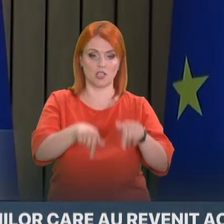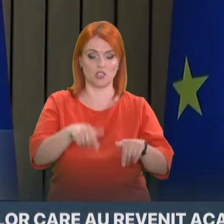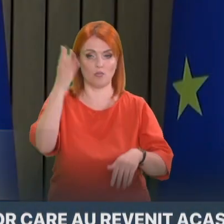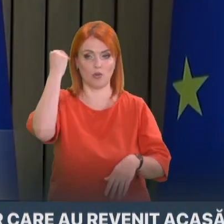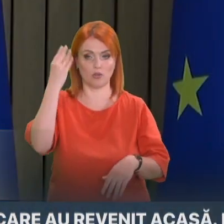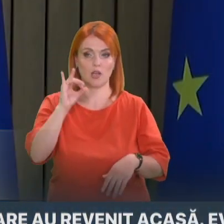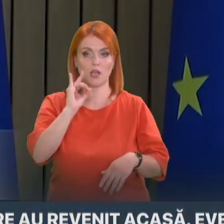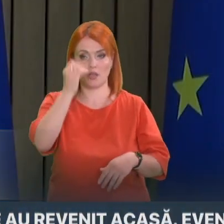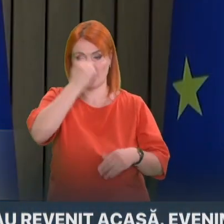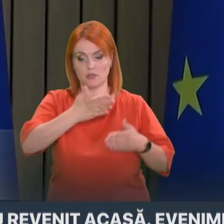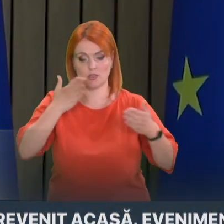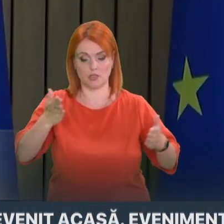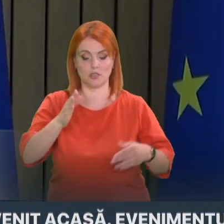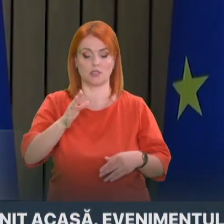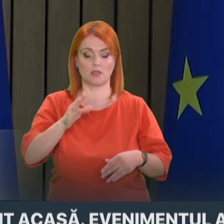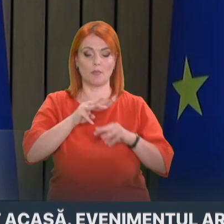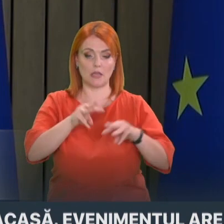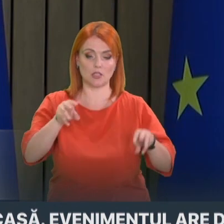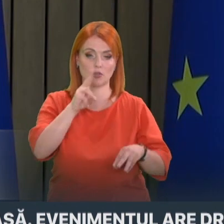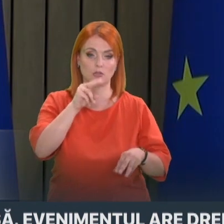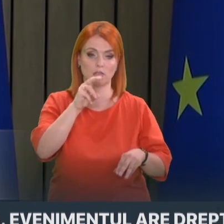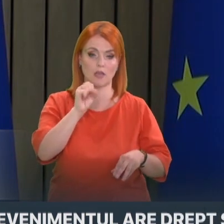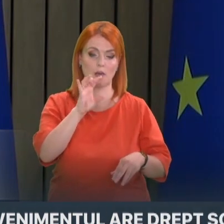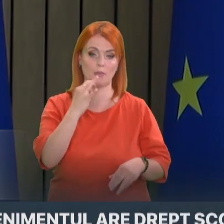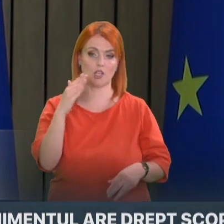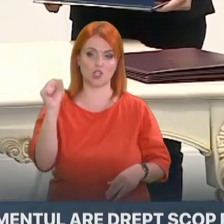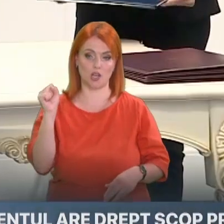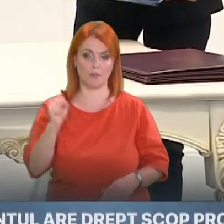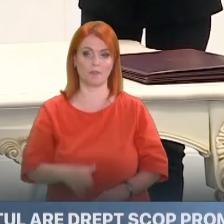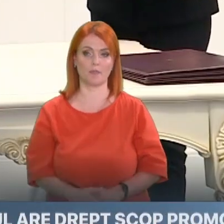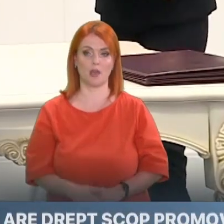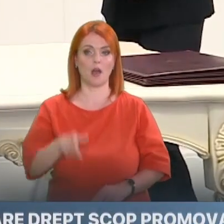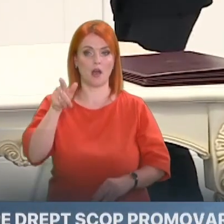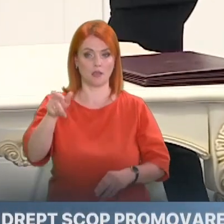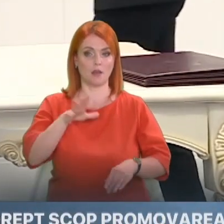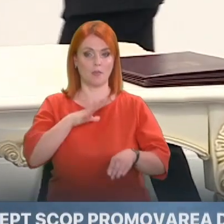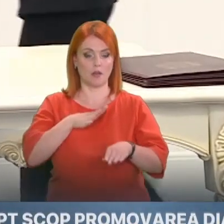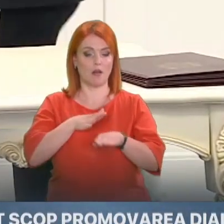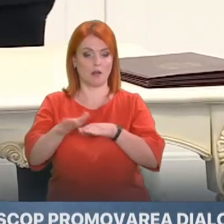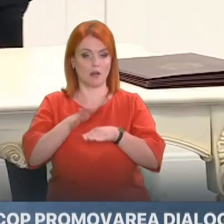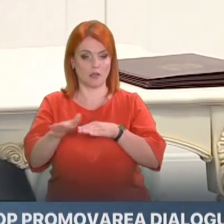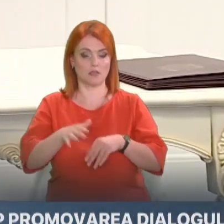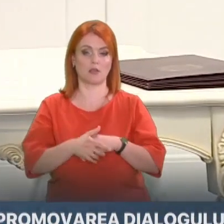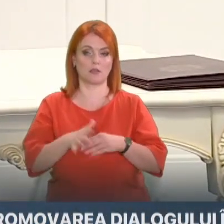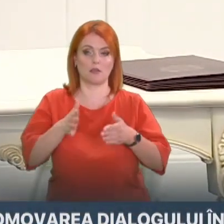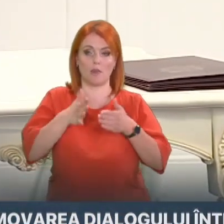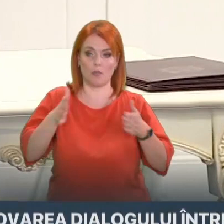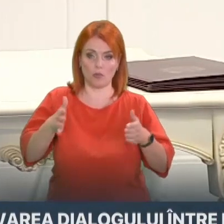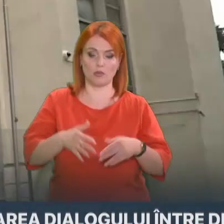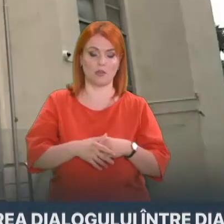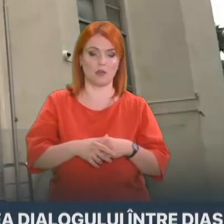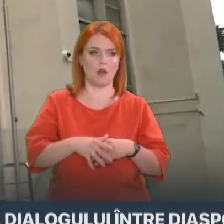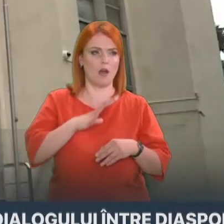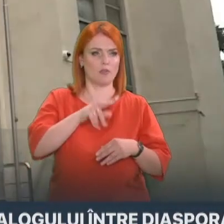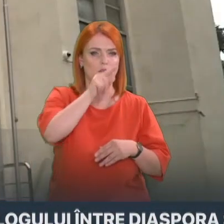Doana Dabija a asigurat realizarea la peste 300 de km de drumuri.